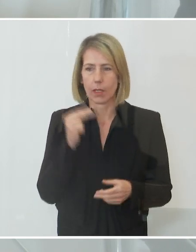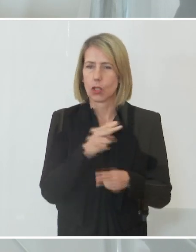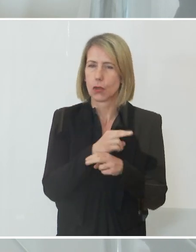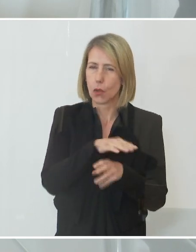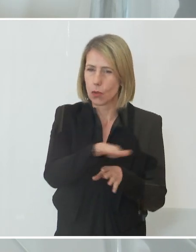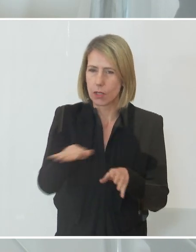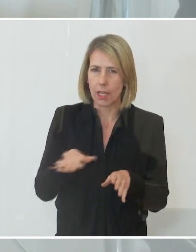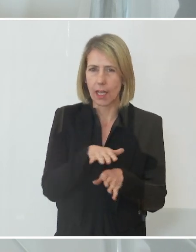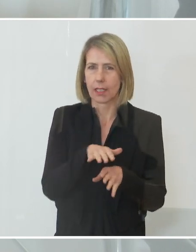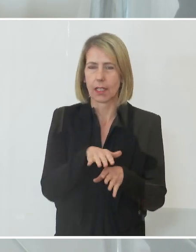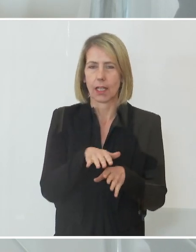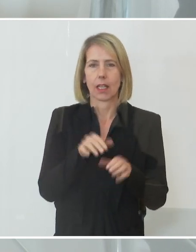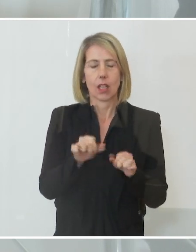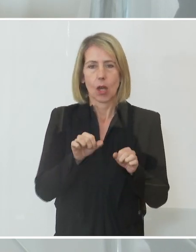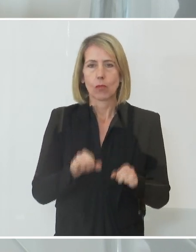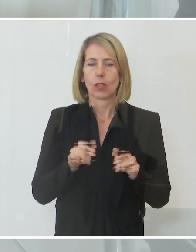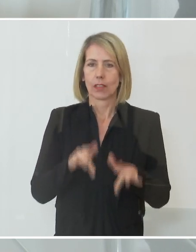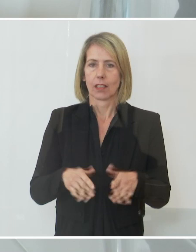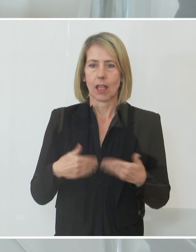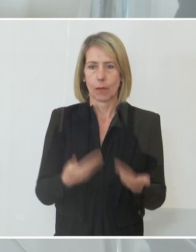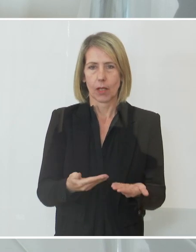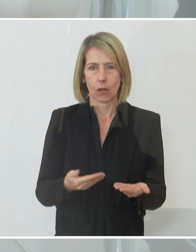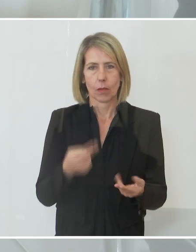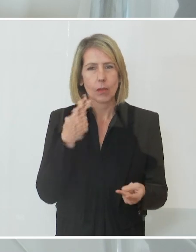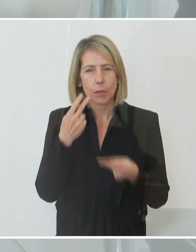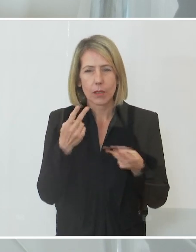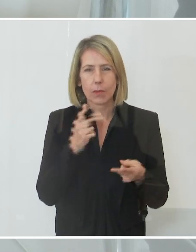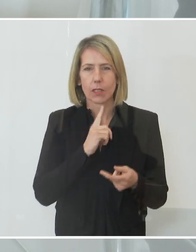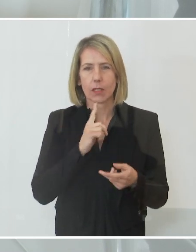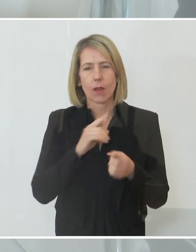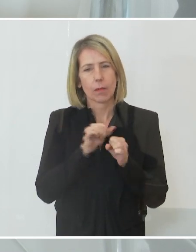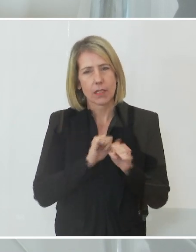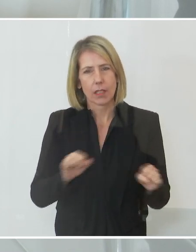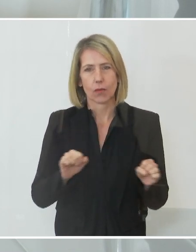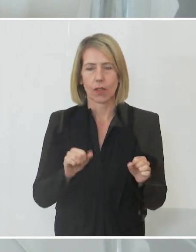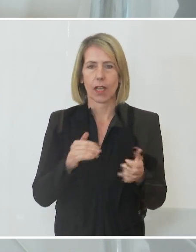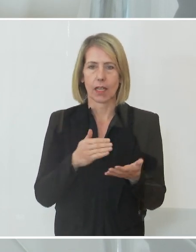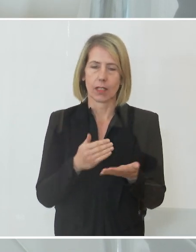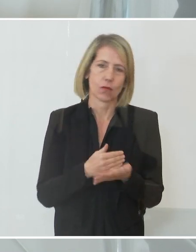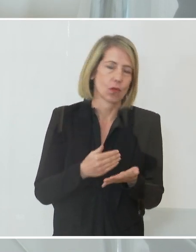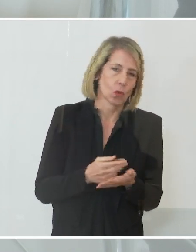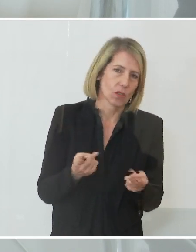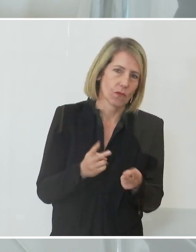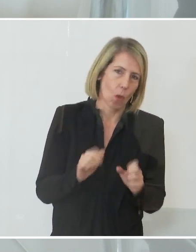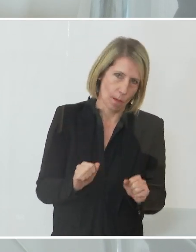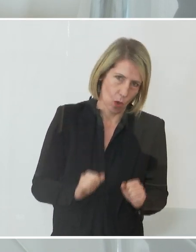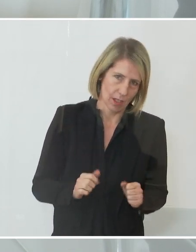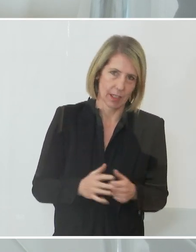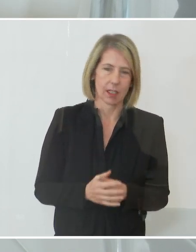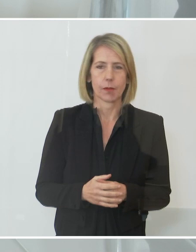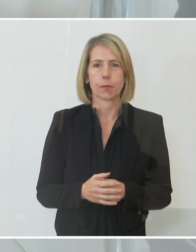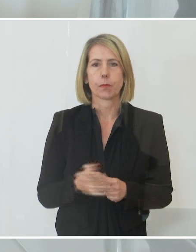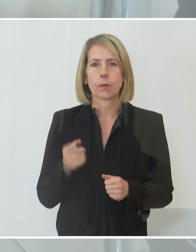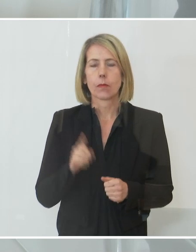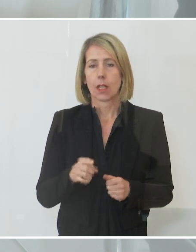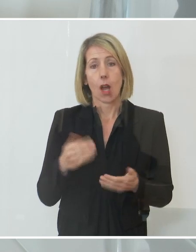wiederum auch die Möglichkeit zu haben, eine Perspektive zu haben und Freiheit dort zu nutzen, wo sie möglich ist. Was aber